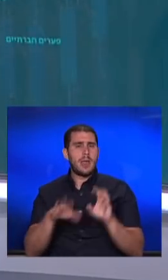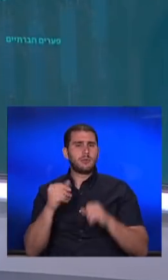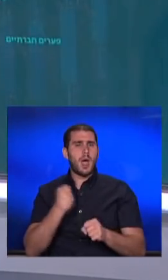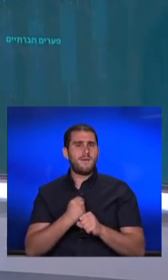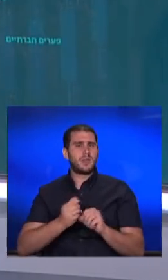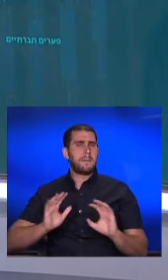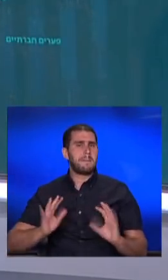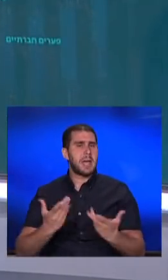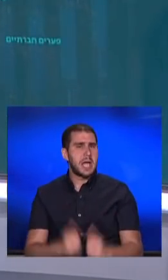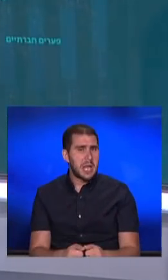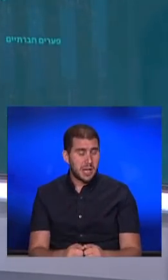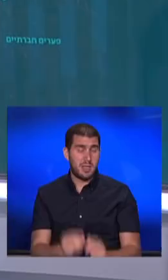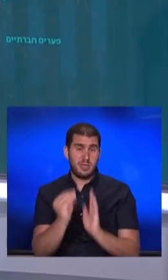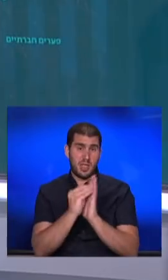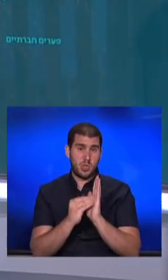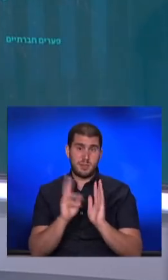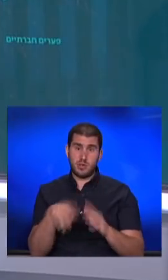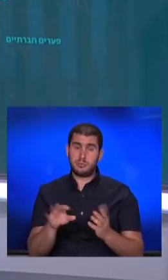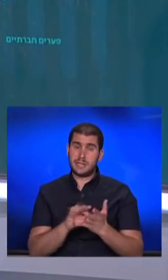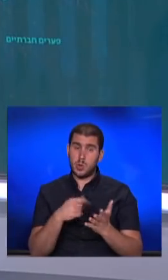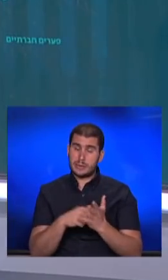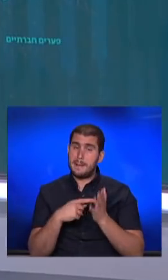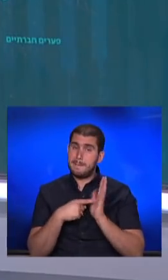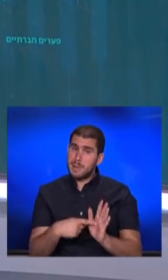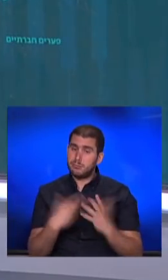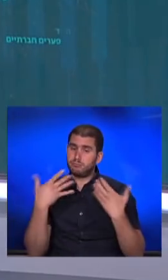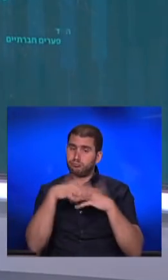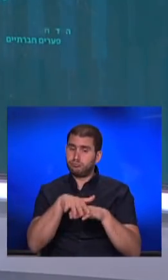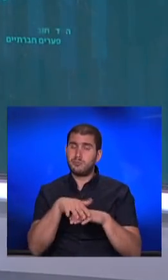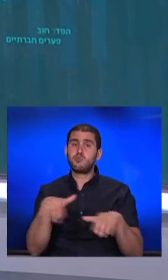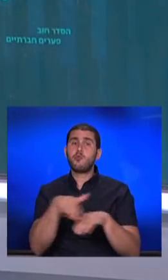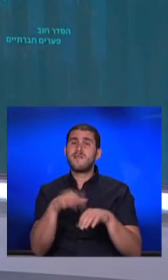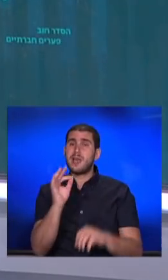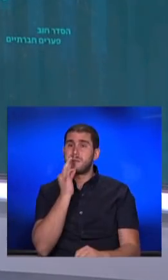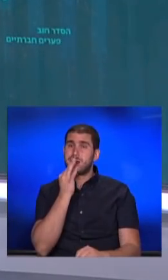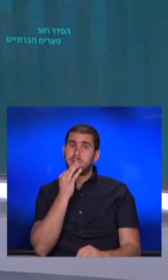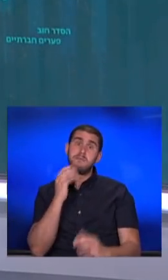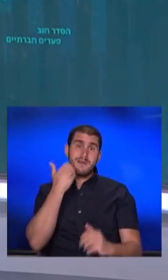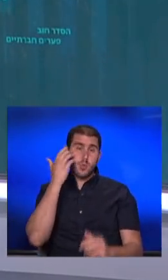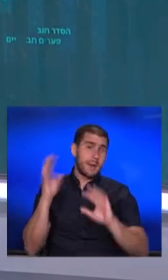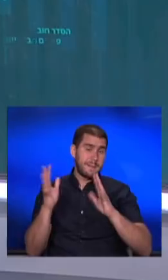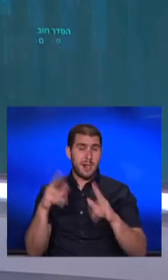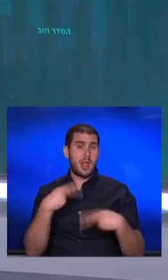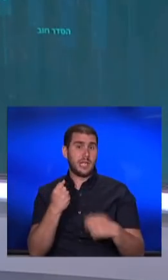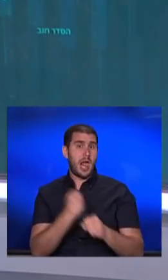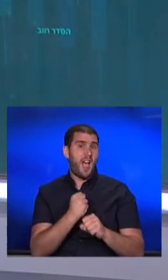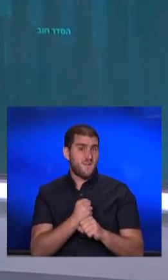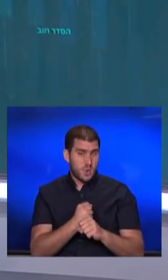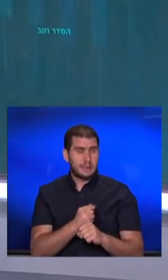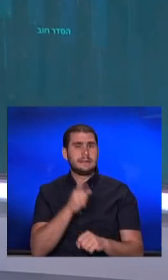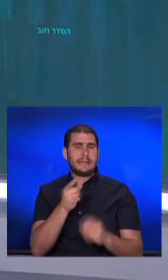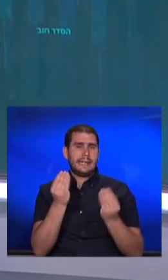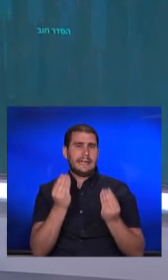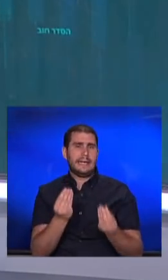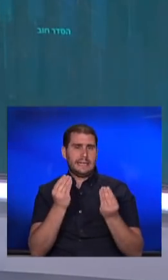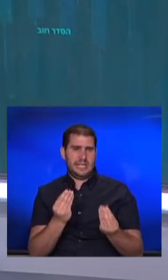כל כך מהר. הנתונים שיש לאוצר מצביעים על זה שההשתלבות של מובטלים מבוגרים יחסית בחזרה בשוק העבודה היא איטית הרבה